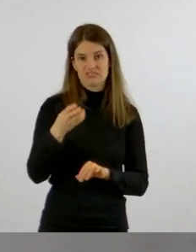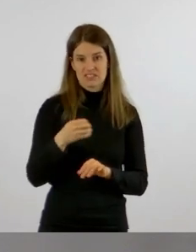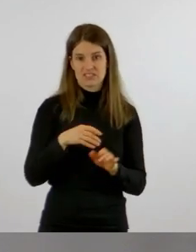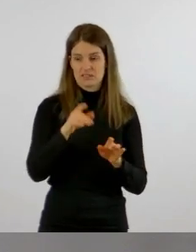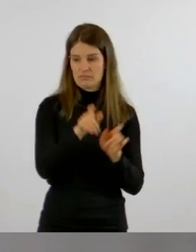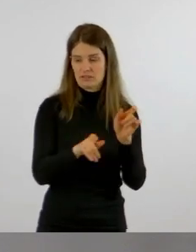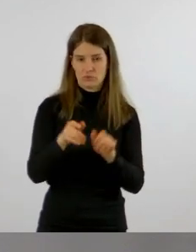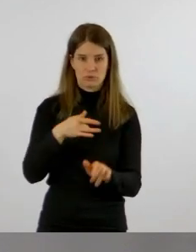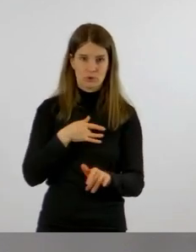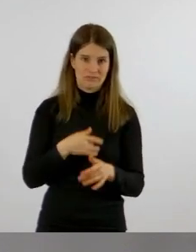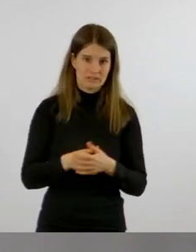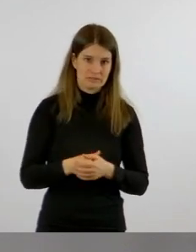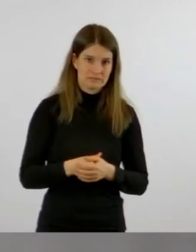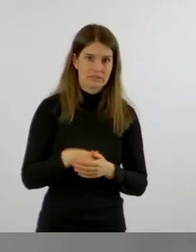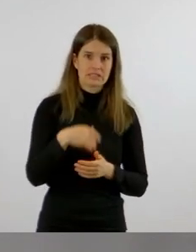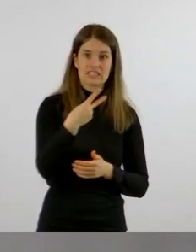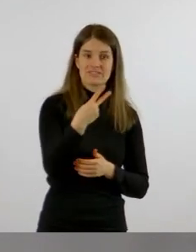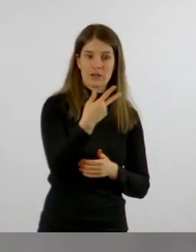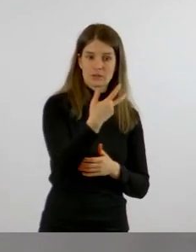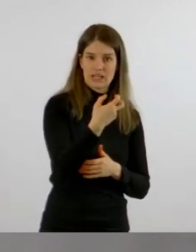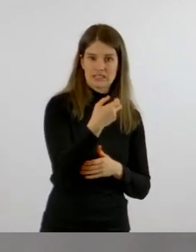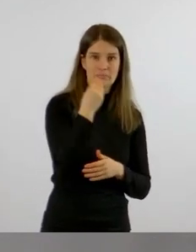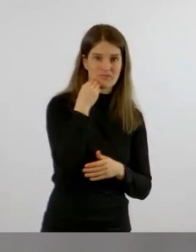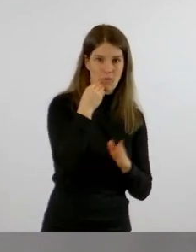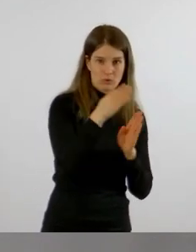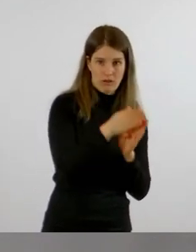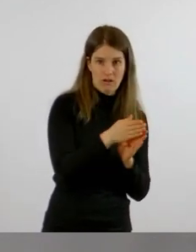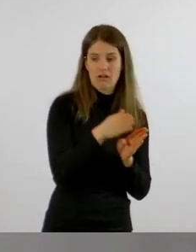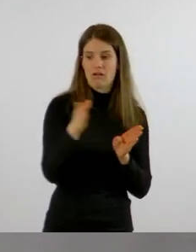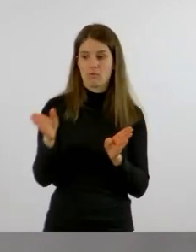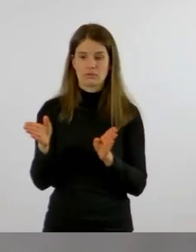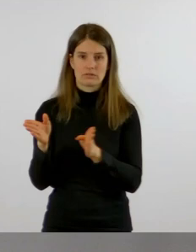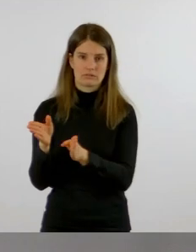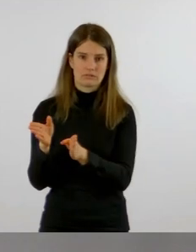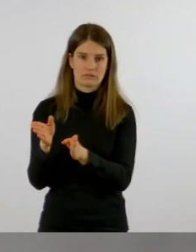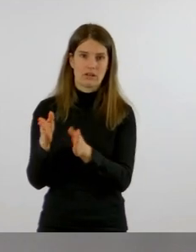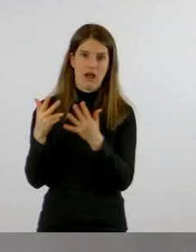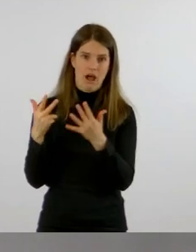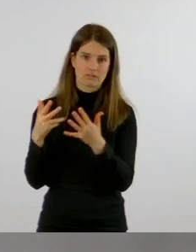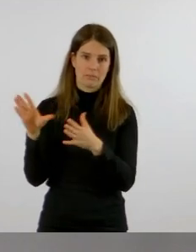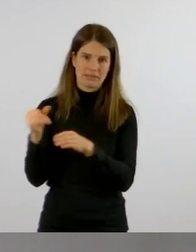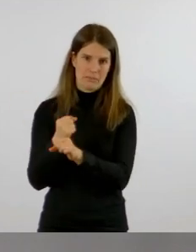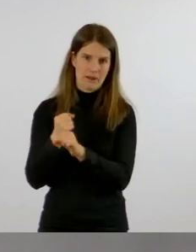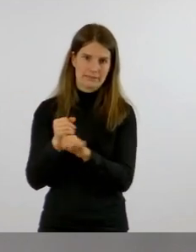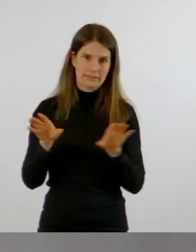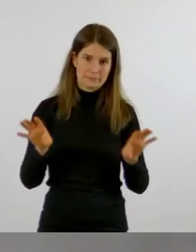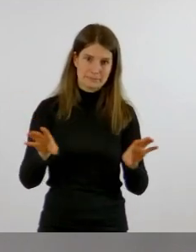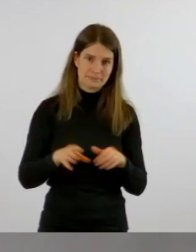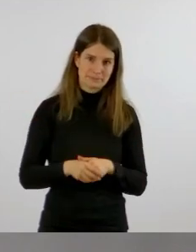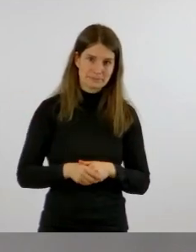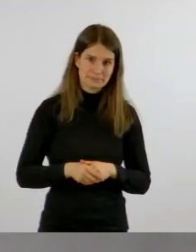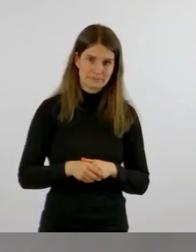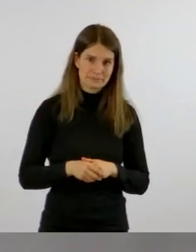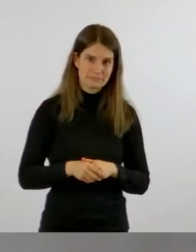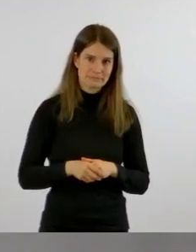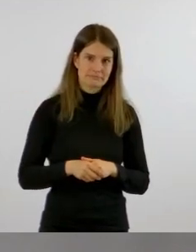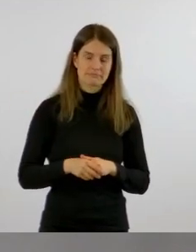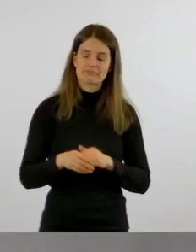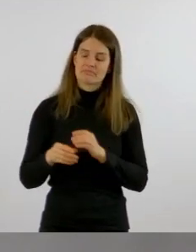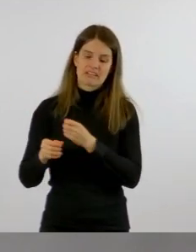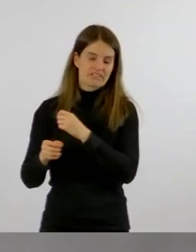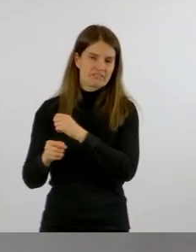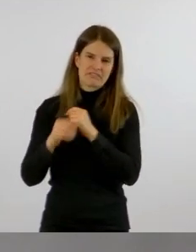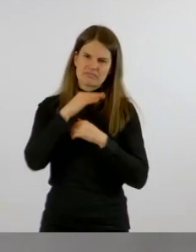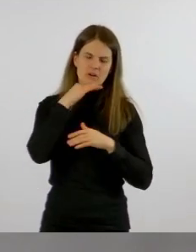Infektionen, 32 Bewohnerinnen sind betroffen und Bewohner und acht Mitarbeiter. Der Großteil ist